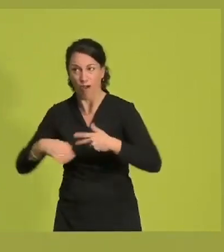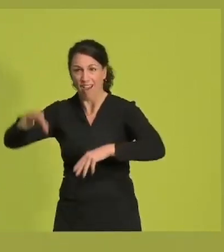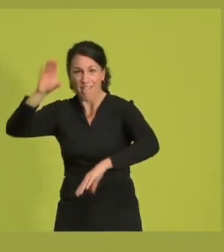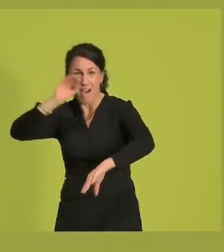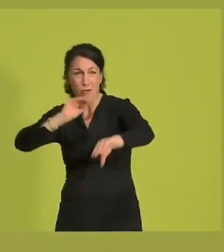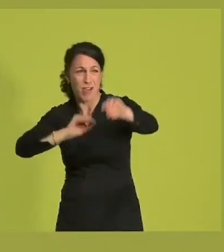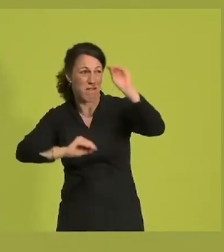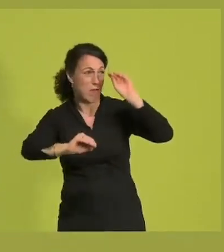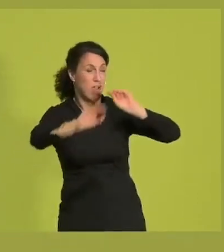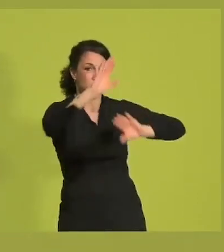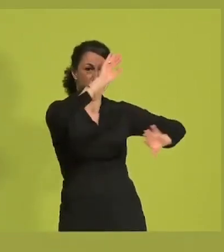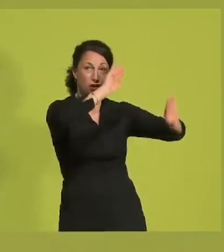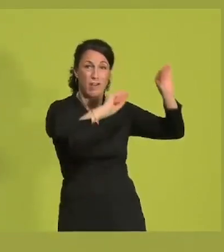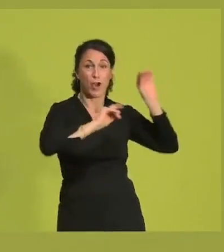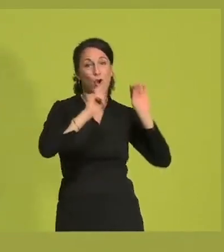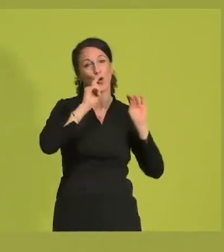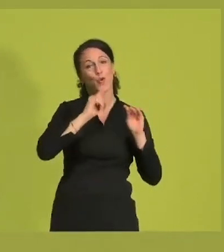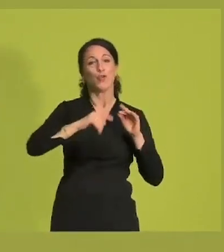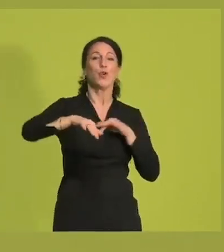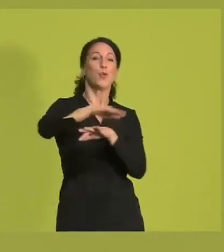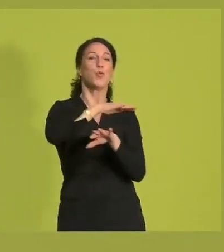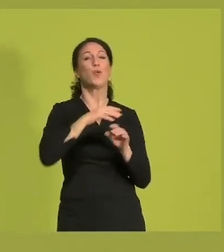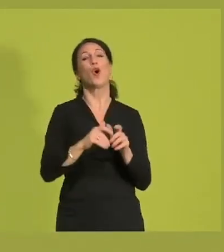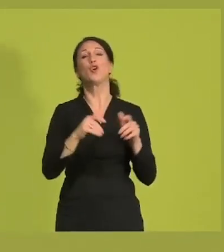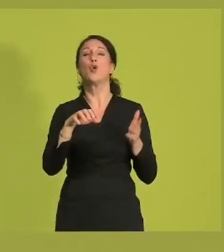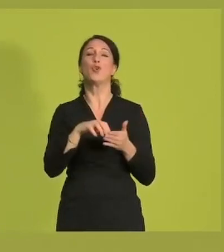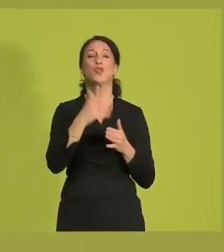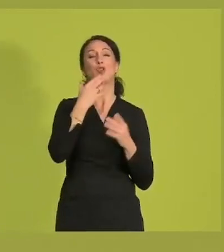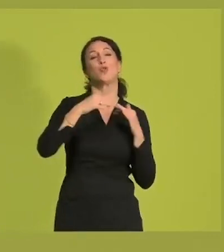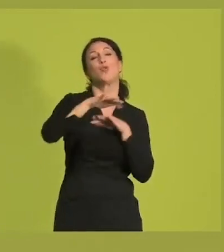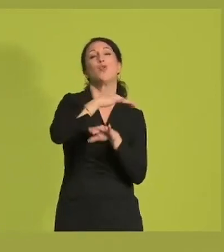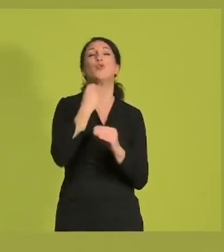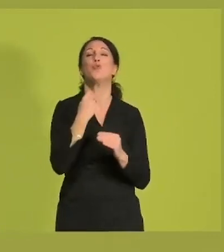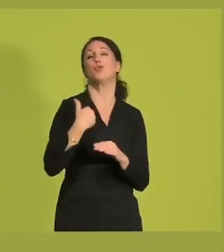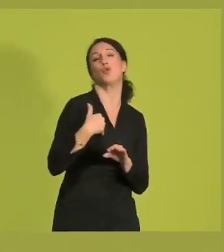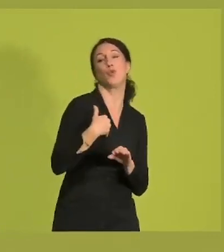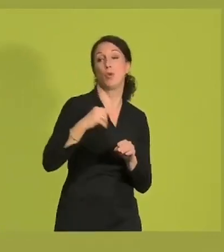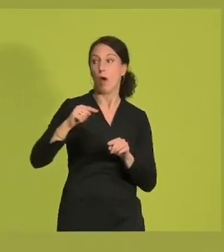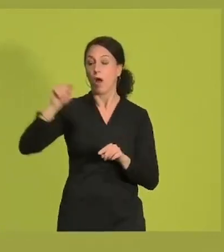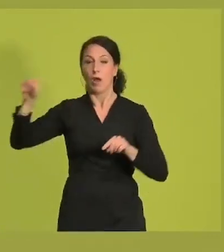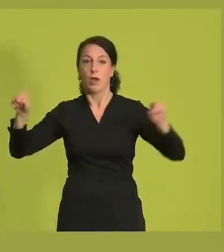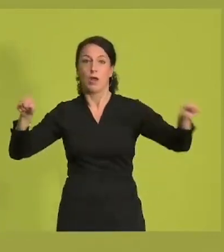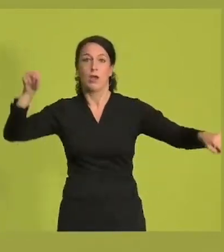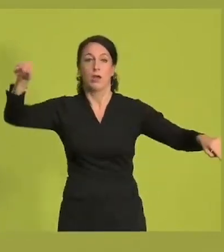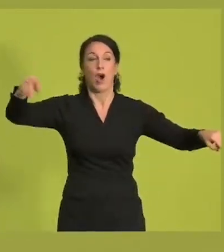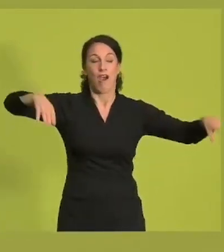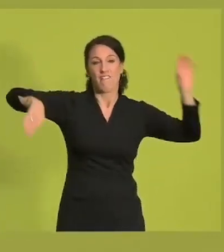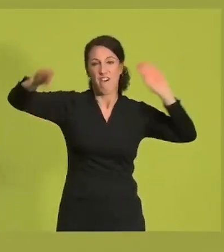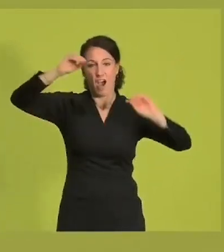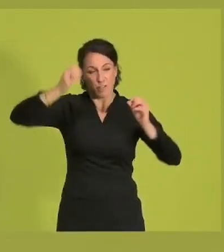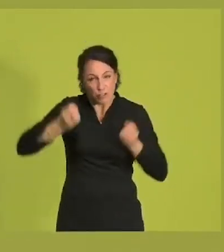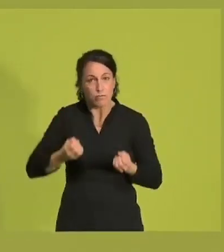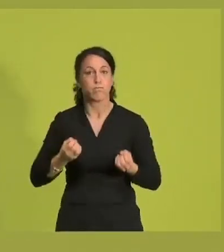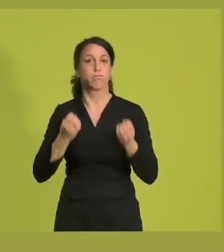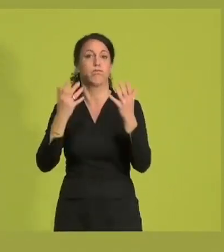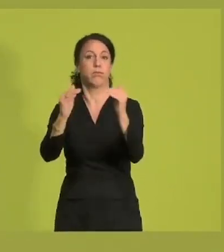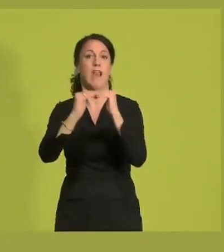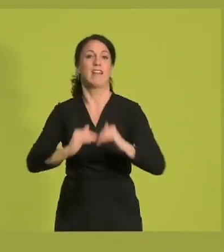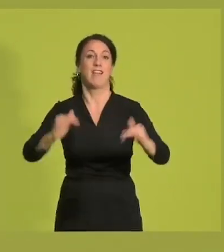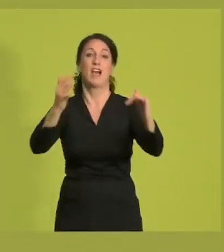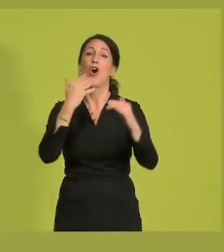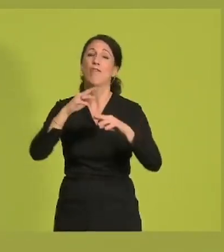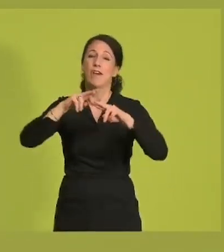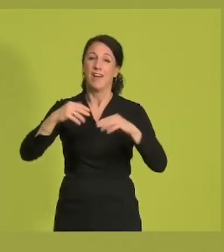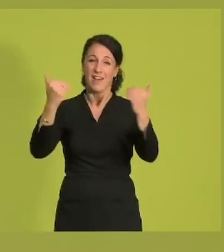außerhalb der grünen urbanen Wohlfühlblase, möchte ich in den Landtag einbringen. Ich werbe um euer Vertrauen für sozialgerechte Klimapolitik,